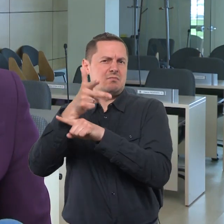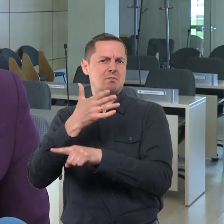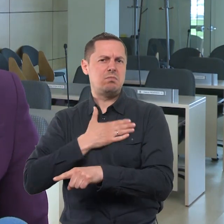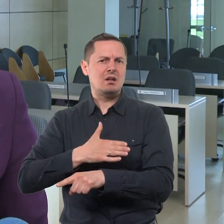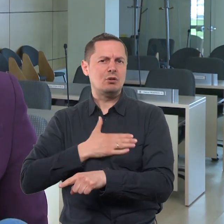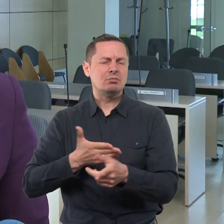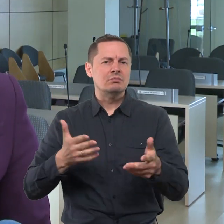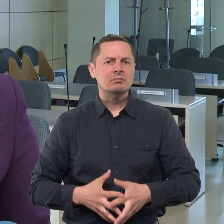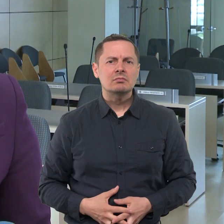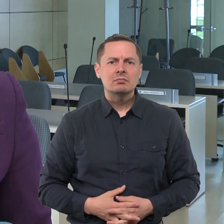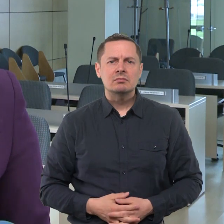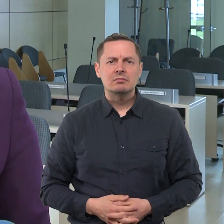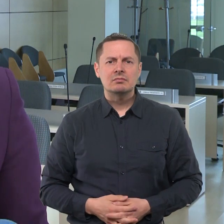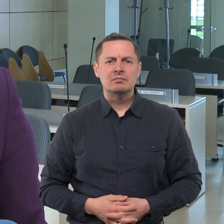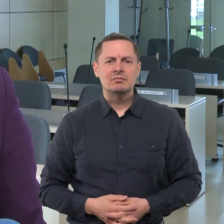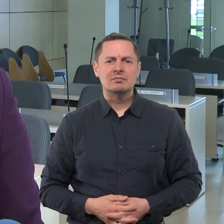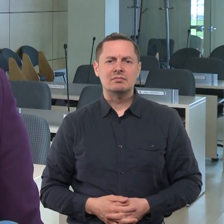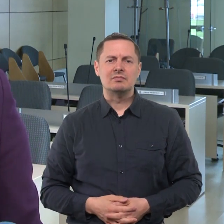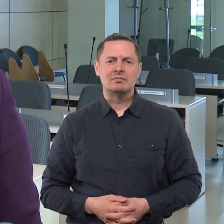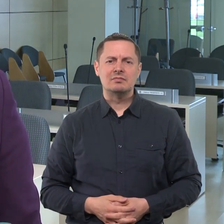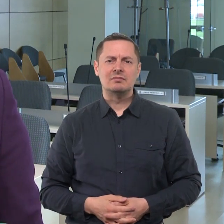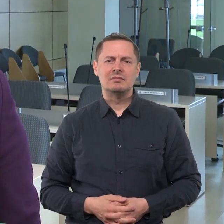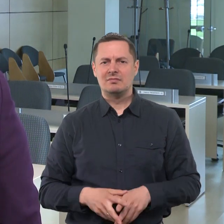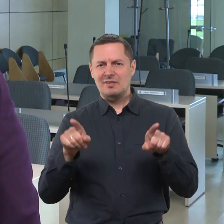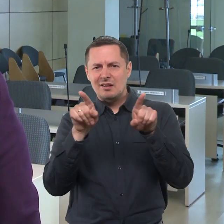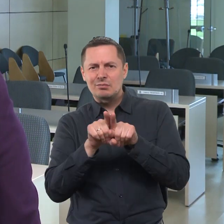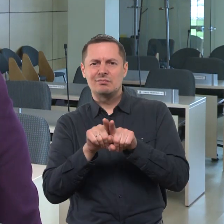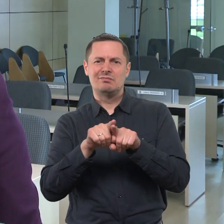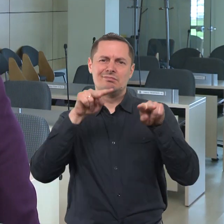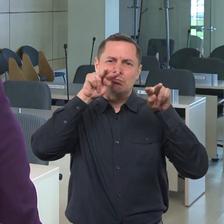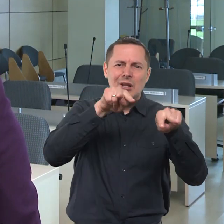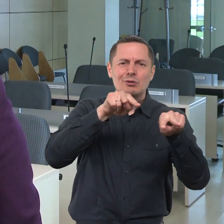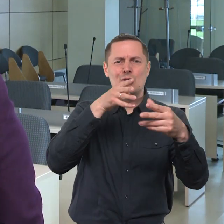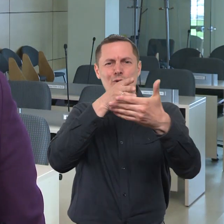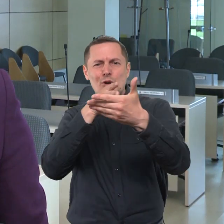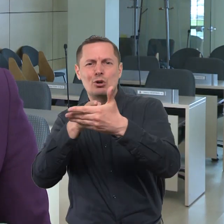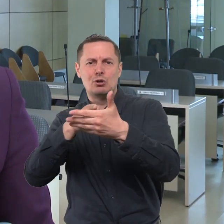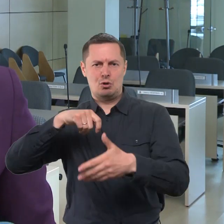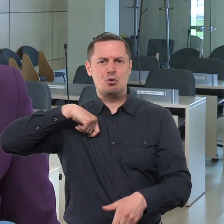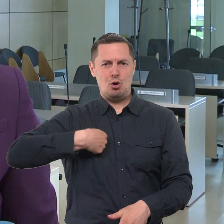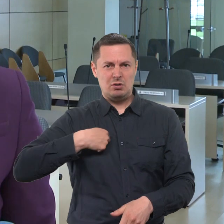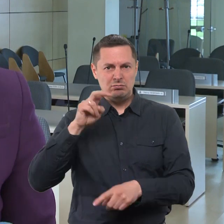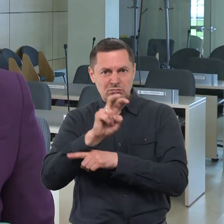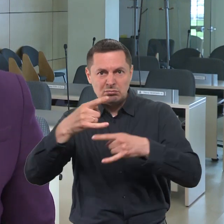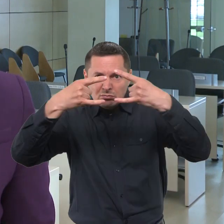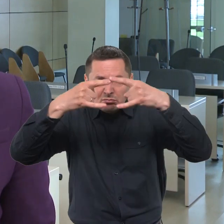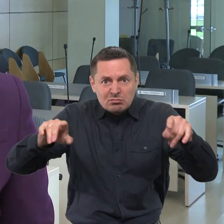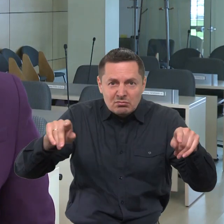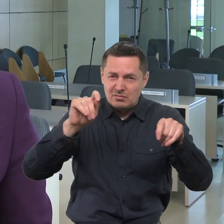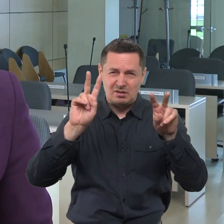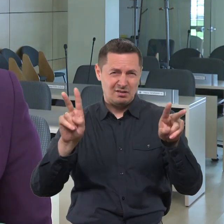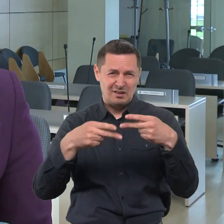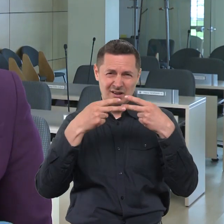tos teritorijos kamerom. Tai mes iš principo galim atlikti tą priežiūrų ir kontrolę, nesijūsdami kažkokio kontrolį konkrėtų